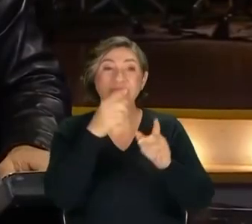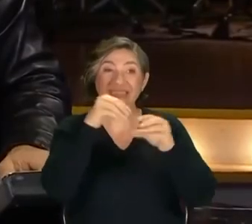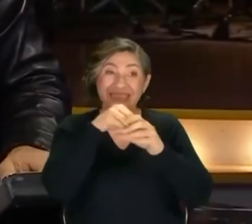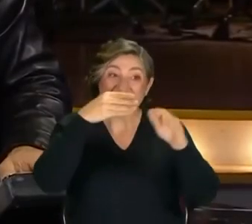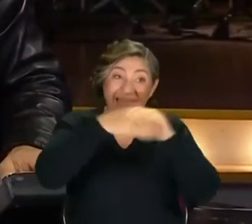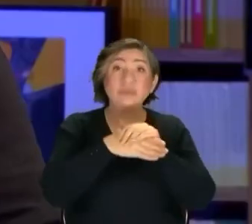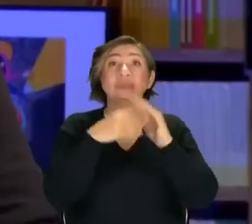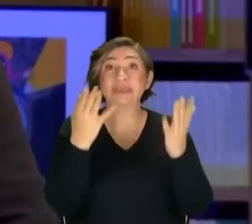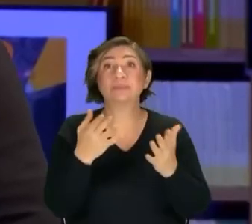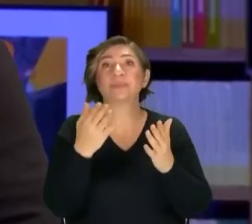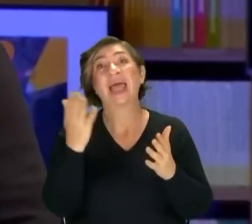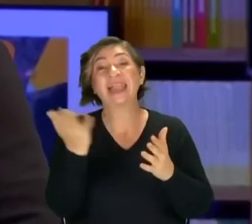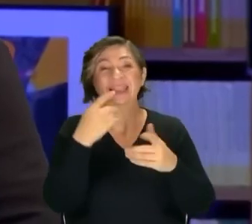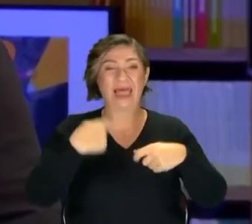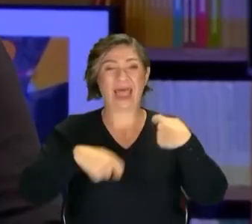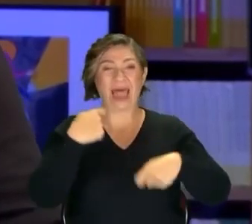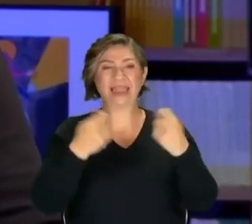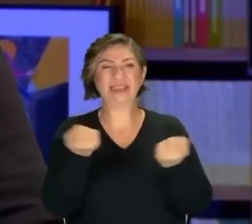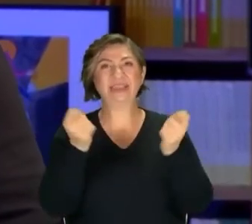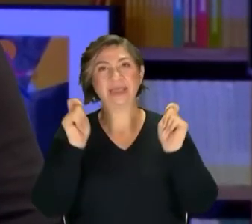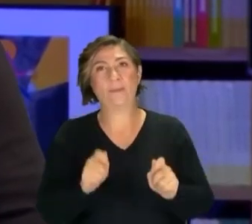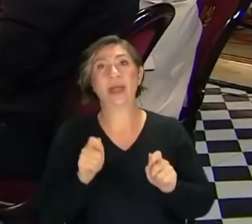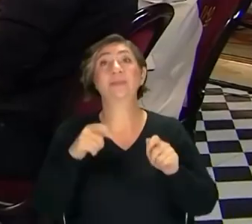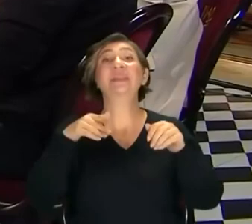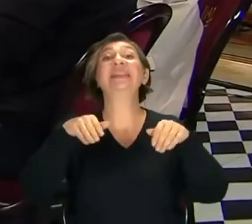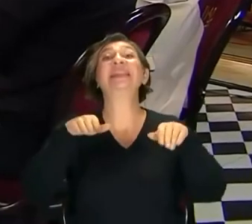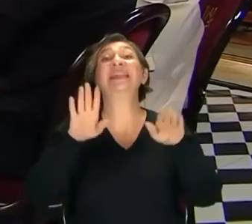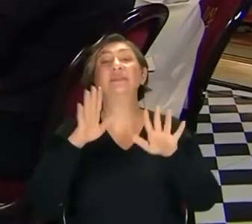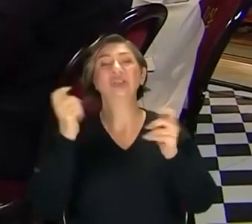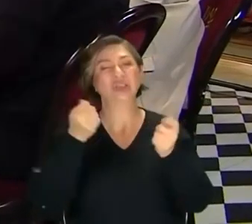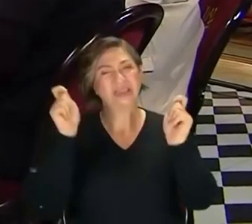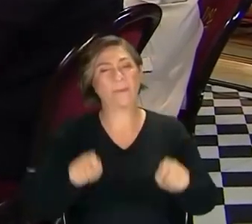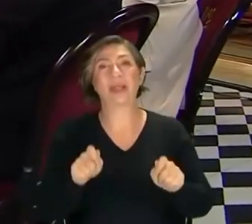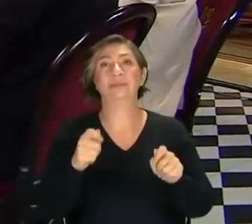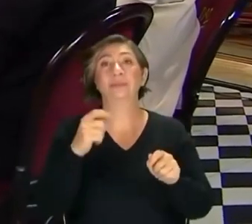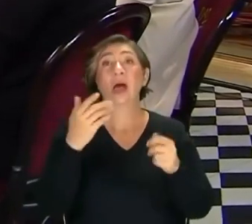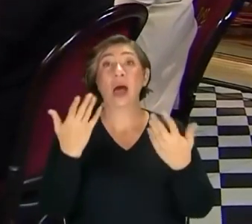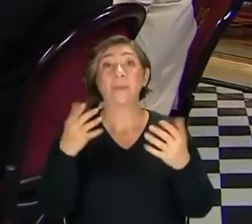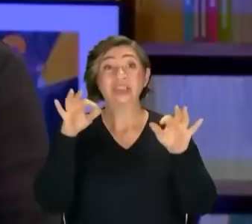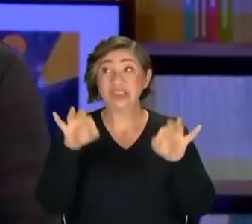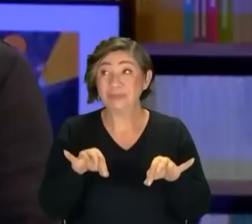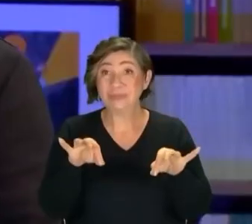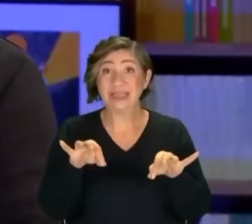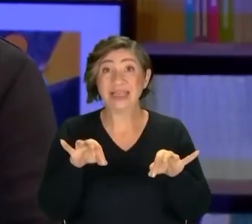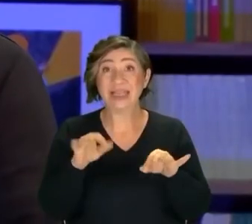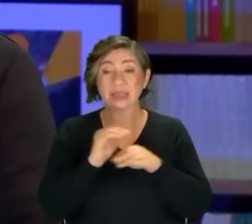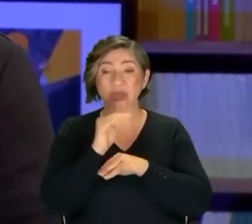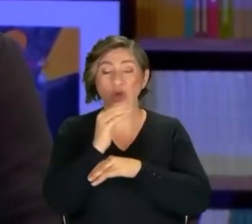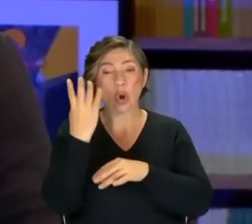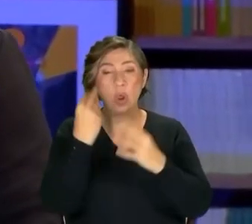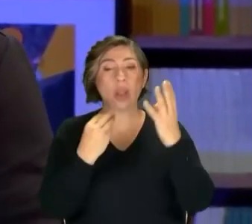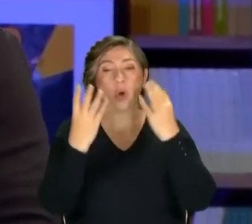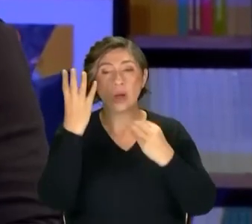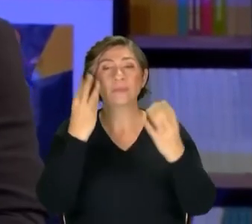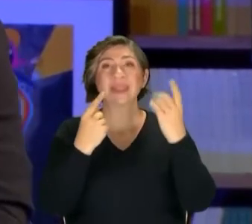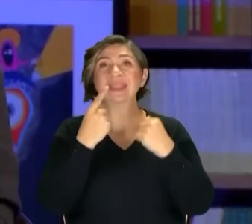katılmıştım bir ara. Hadi daha garanti bir iş yapalım durumunda değildim de iş yapalım durumundaydım. Ama tabii yaşayarak öğreniyorum